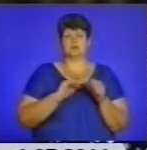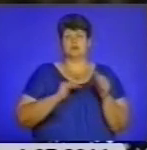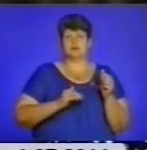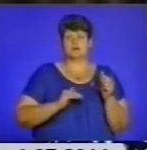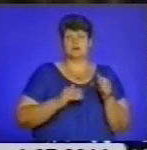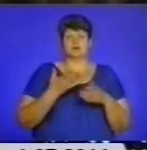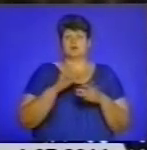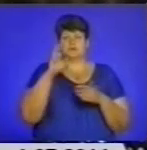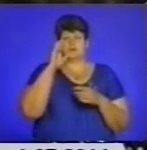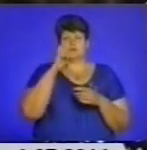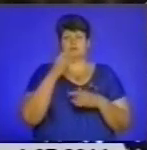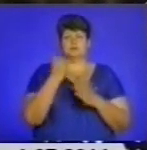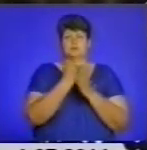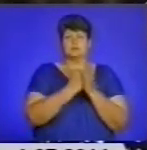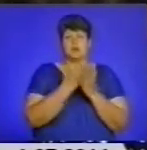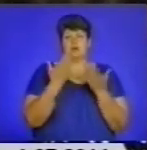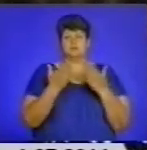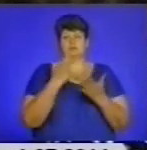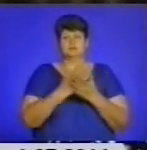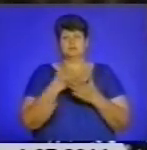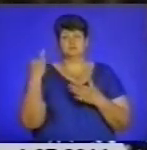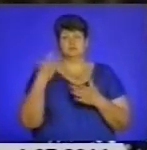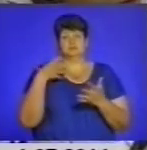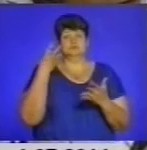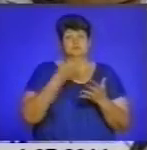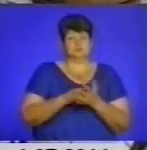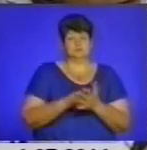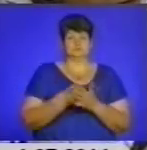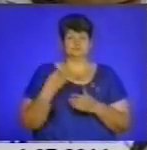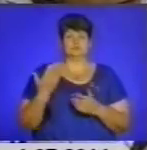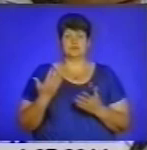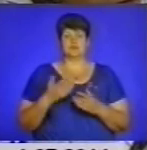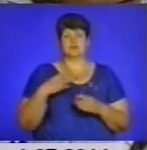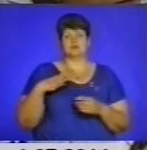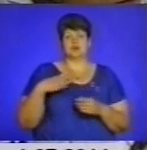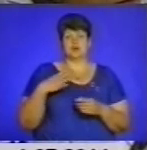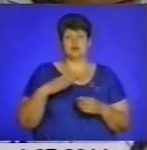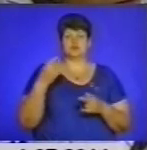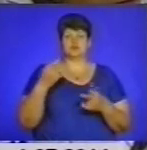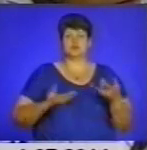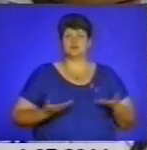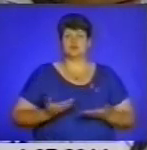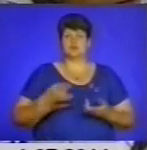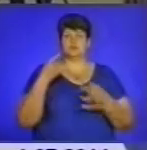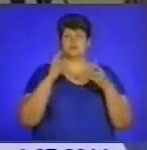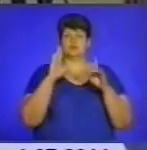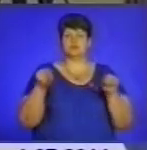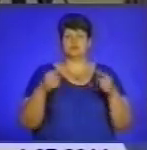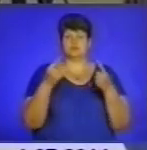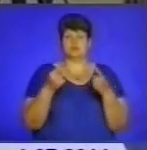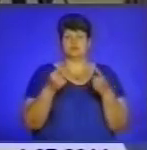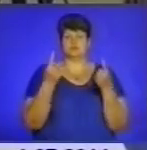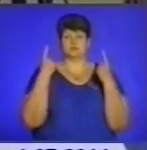державний, тому що в них є якісь інтереси власників. Очікується, що на суспільному телебаченні буде створено потужну